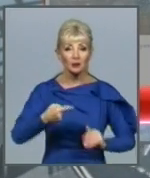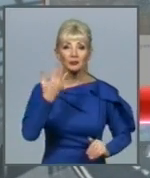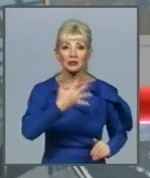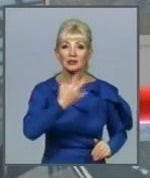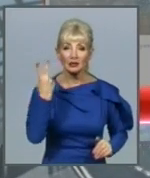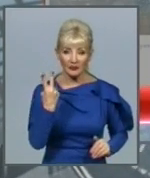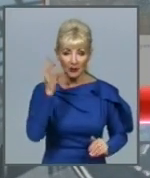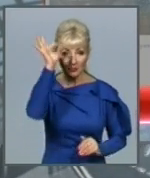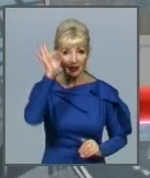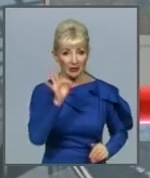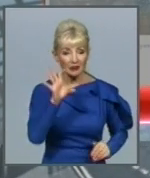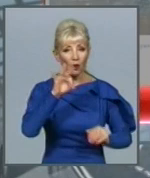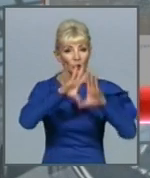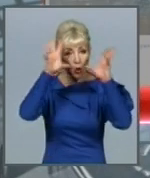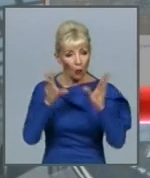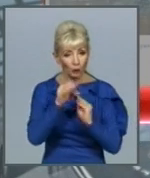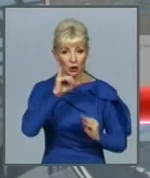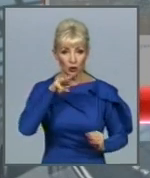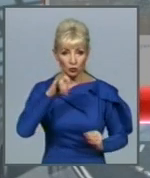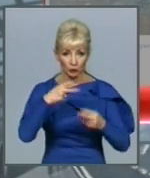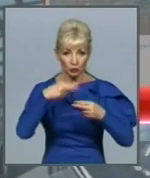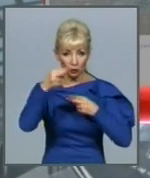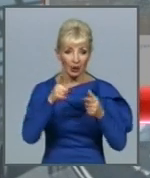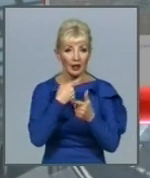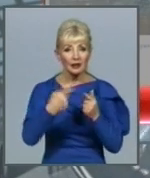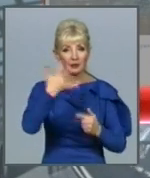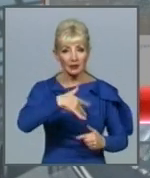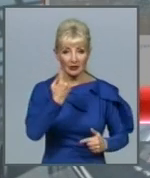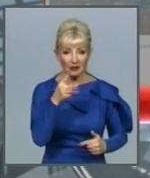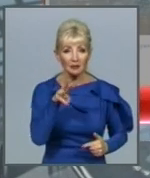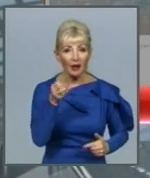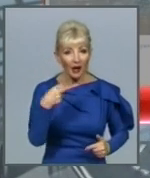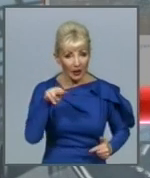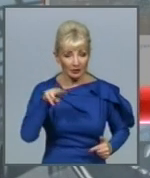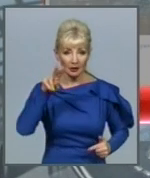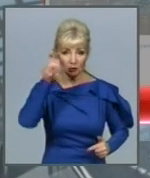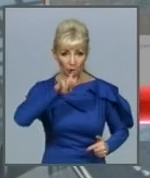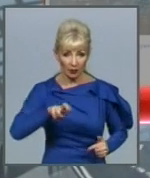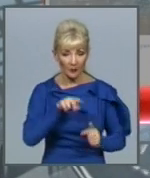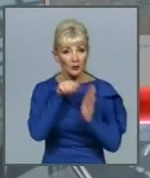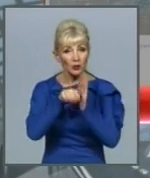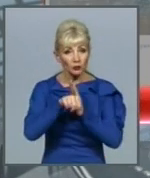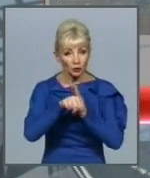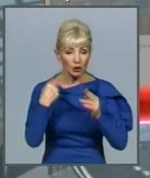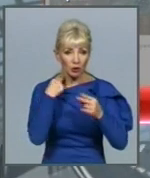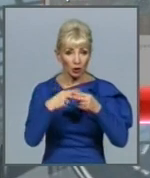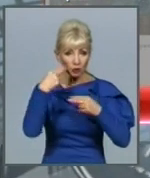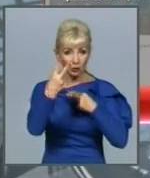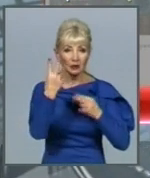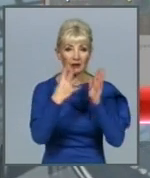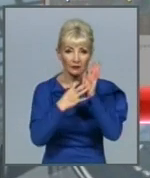загальної суми боргу, або 51 мільярд доларів. Внутрішній борг 902 мільярда гривень, 38